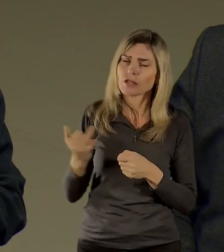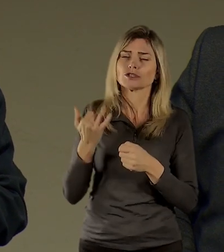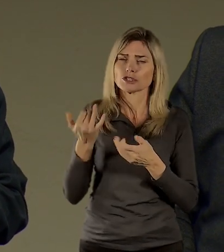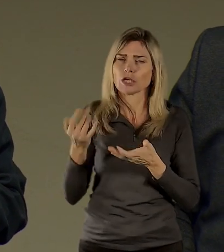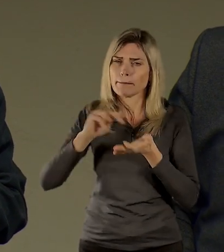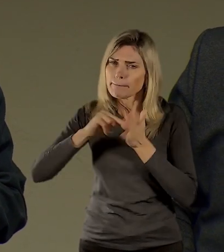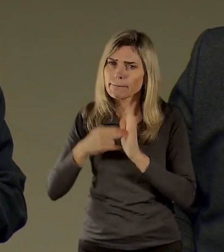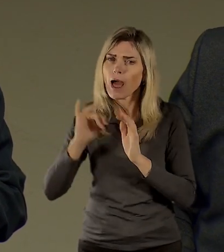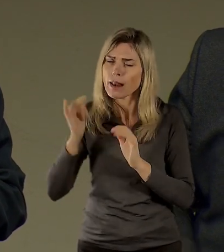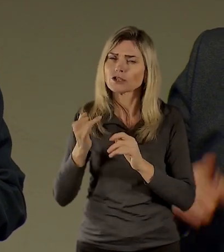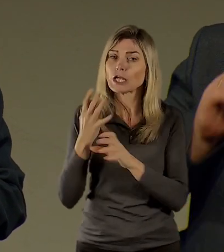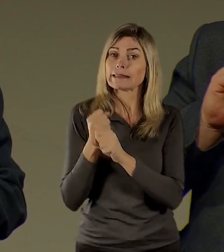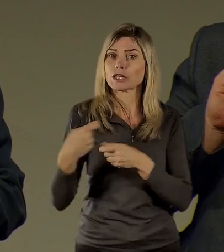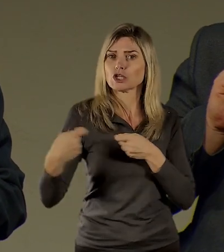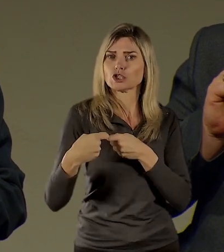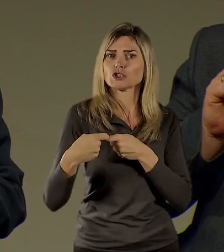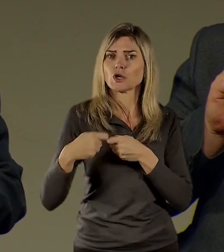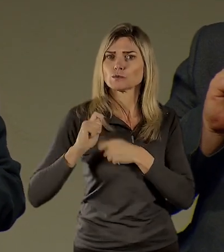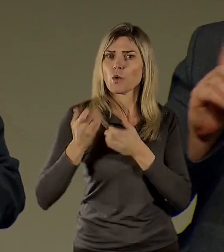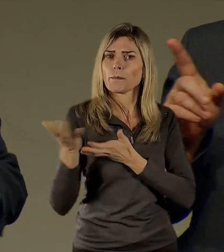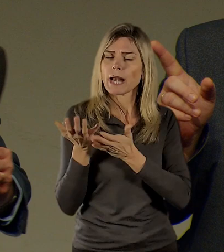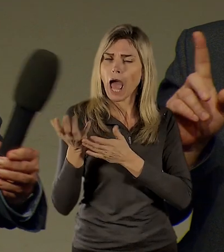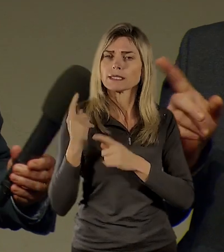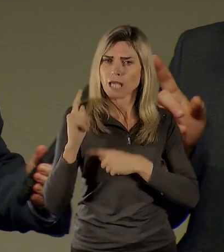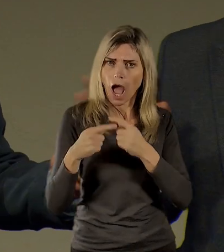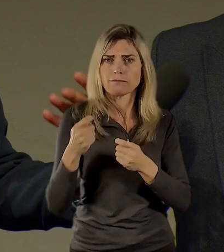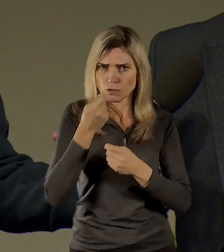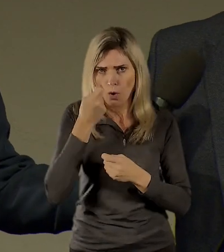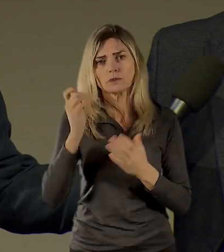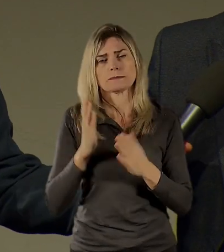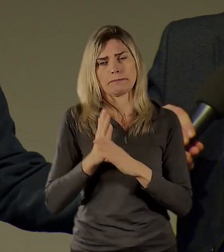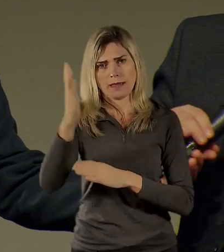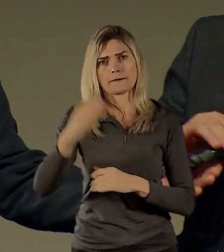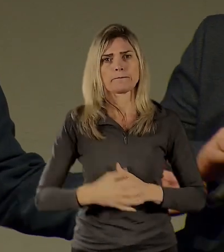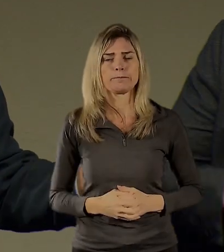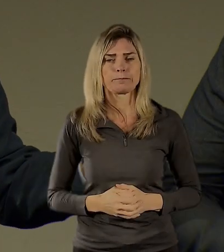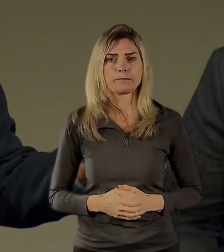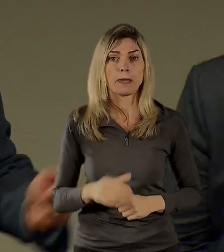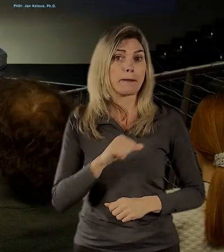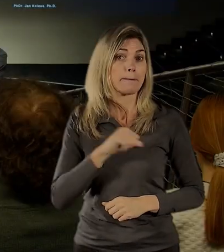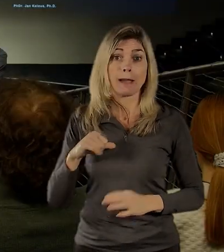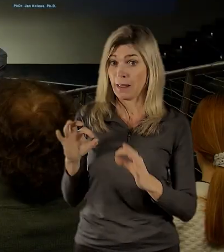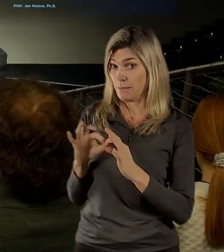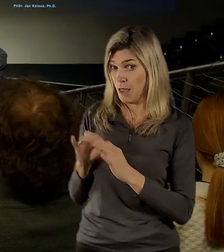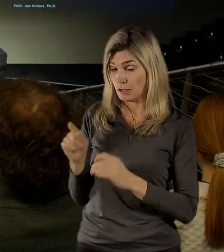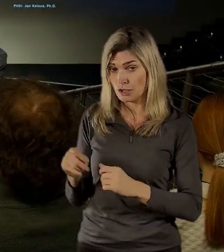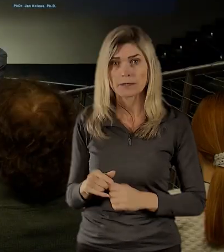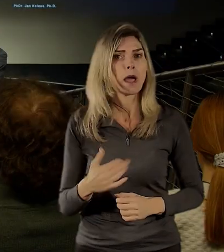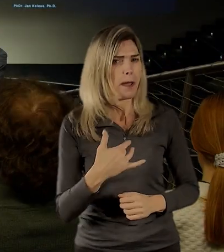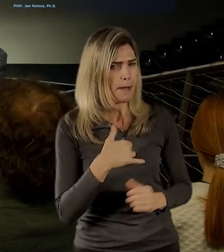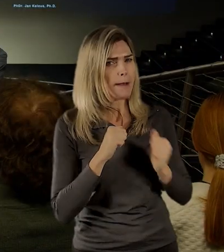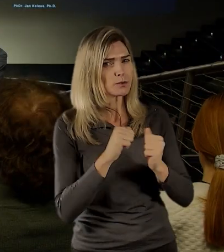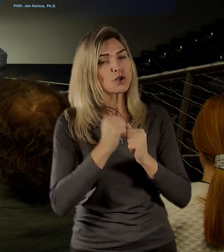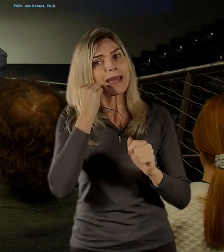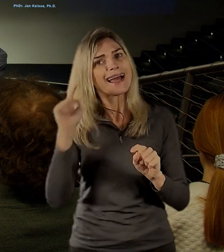bychom chtěli dlouhodobě navázat spolupráci. Pan Blažek, potom pan Maváček. že máme zkušenost, kdo tam